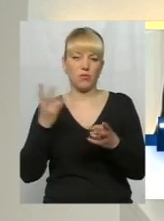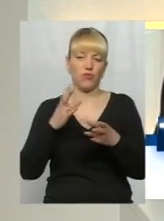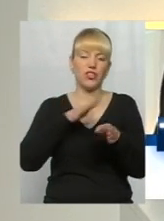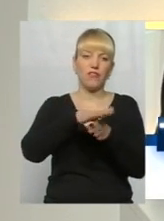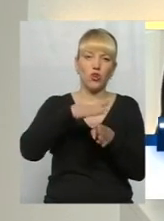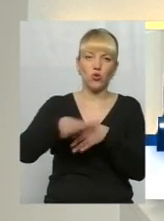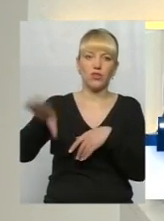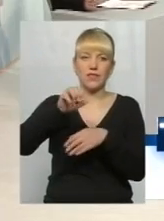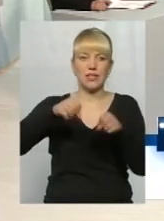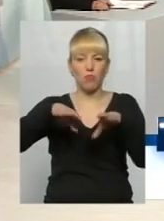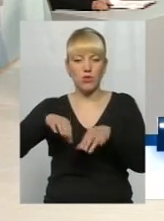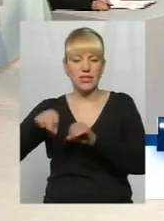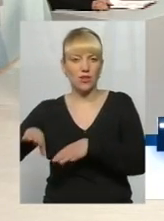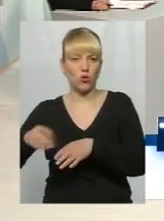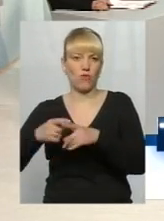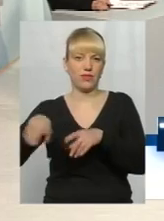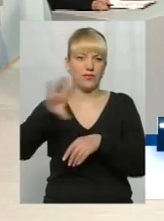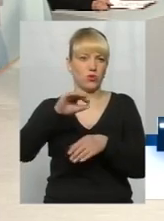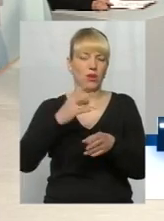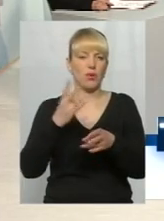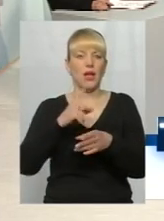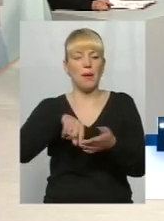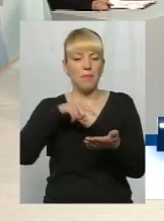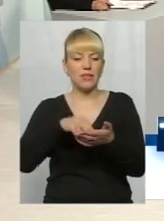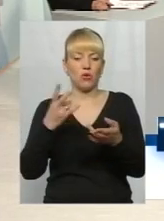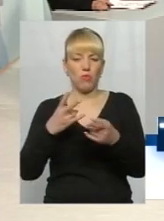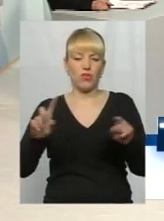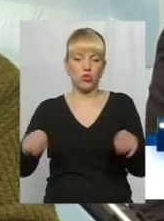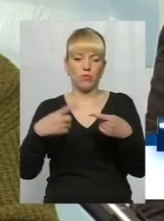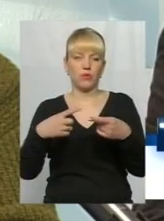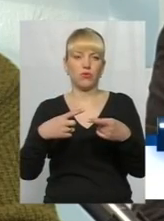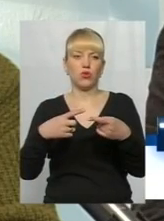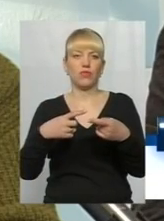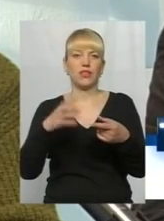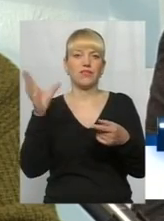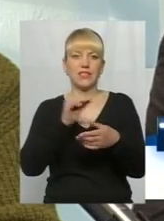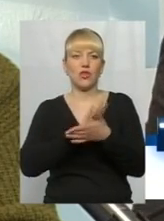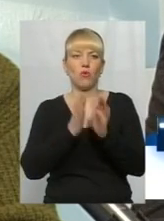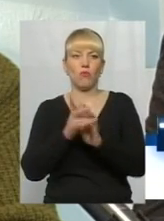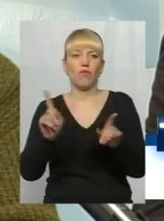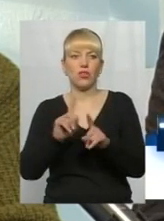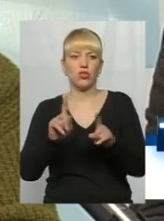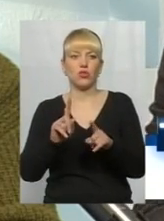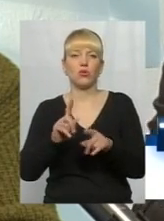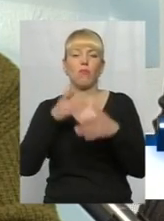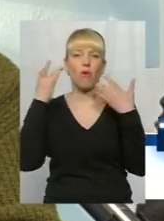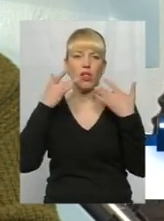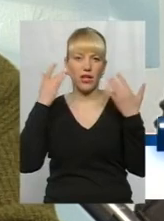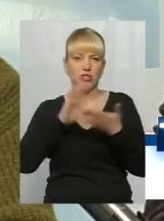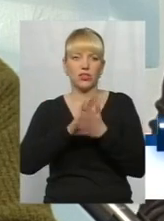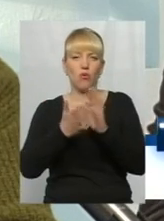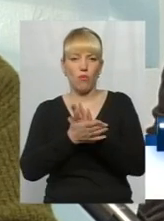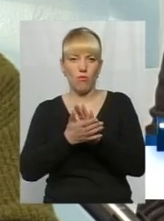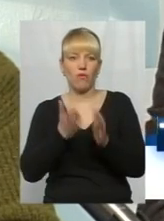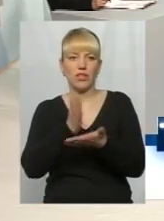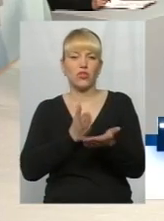постанови і так далі. Ну, місто зобов'язано створювати ті умови, щоб максимально полегшити умови існування